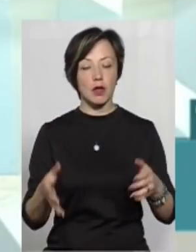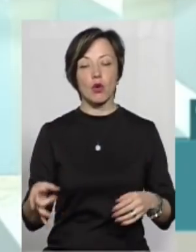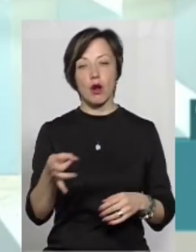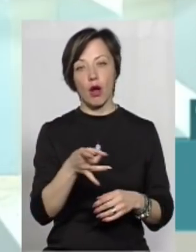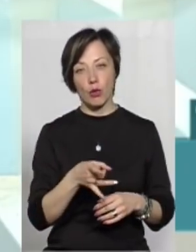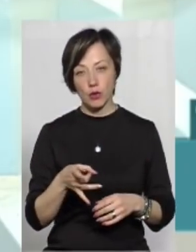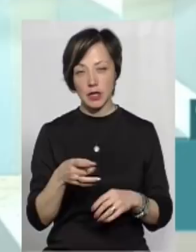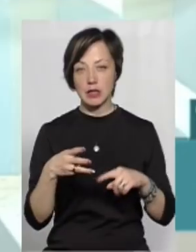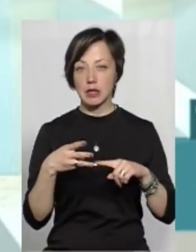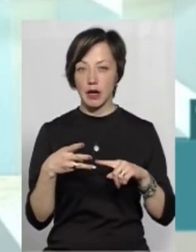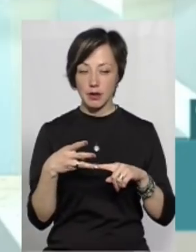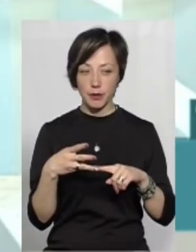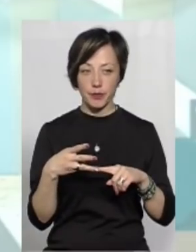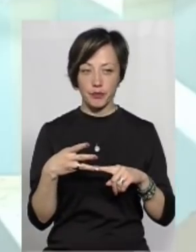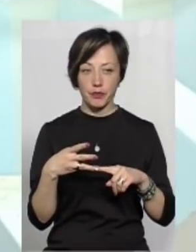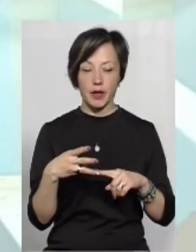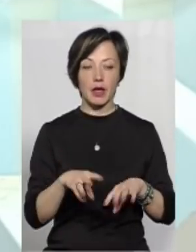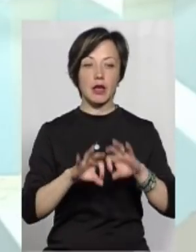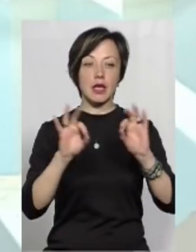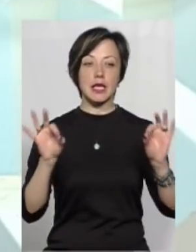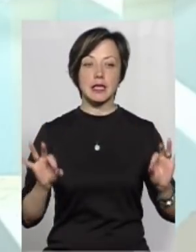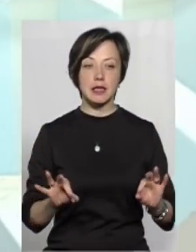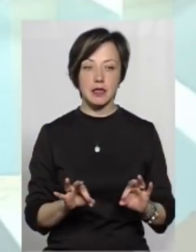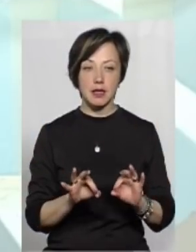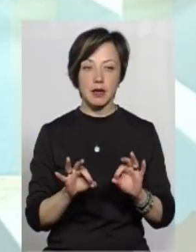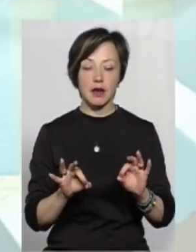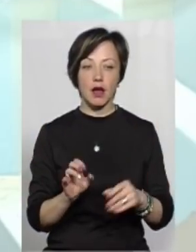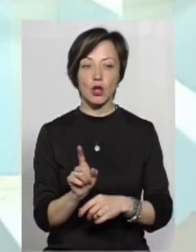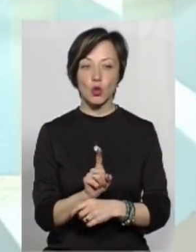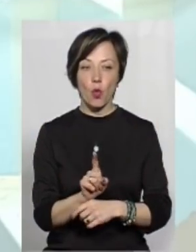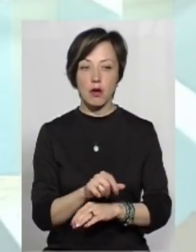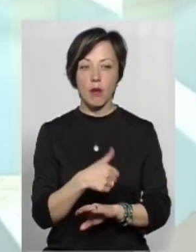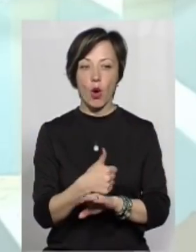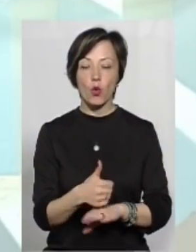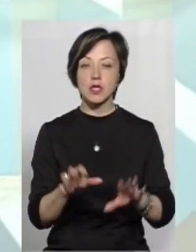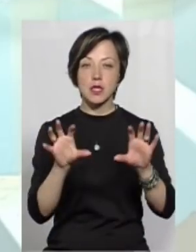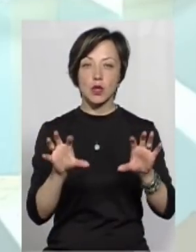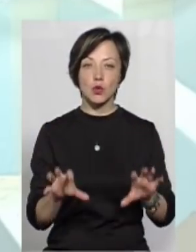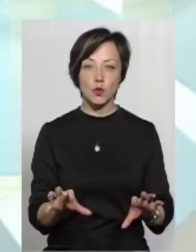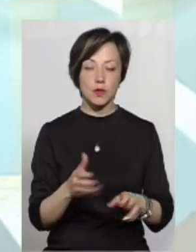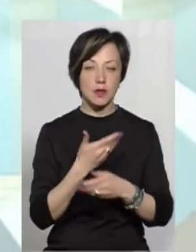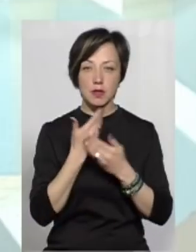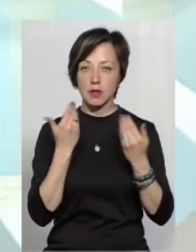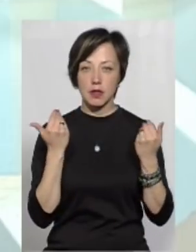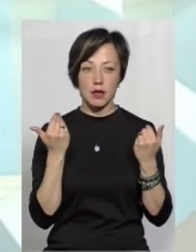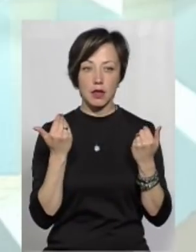району. Третя позиція. Ніяка норма Конституції не